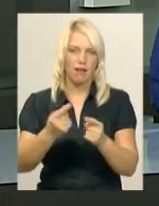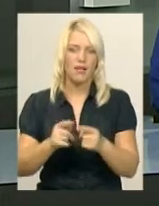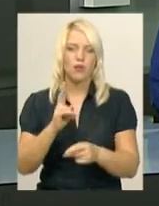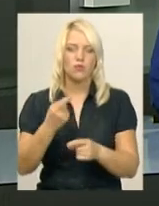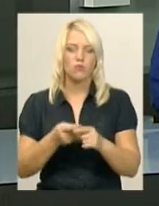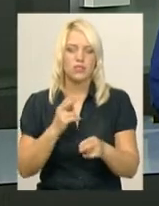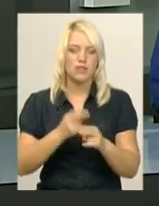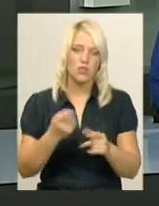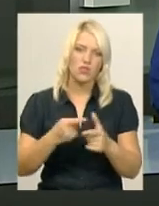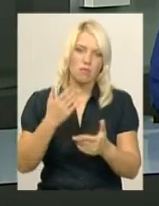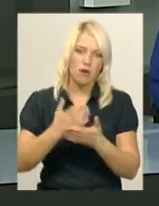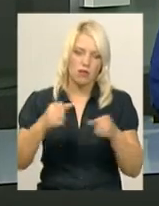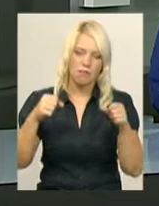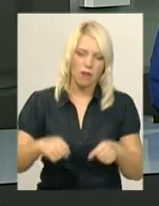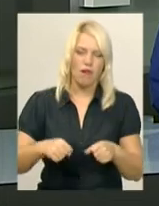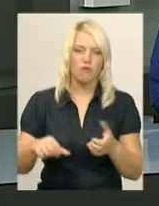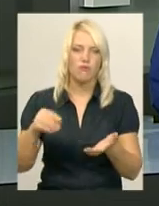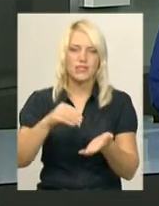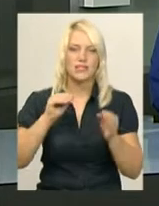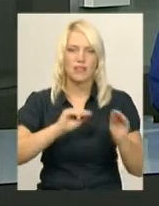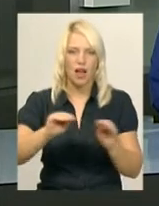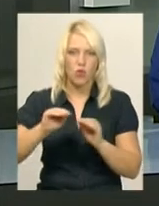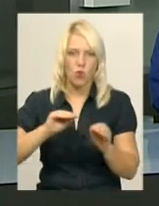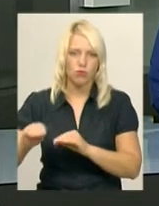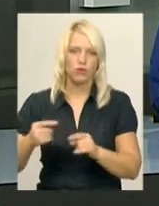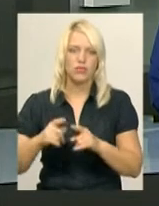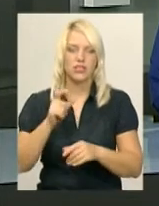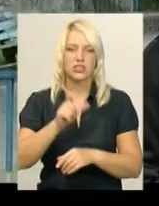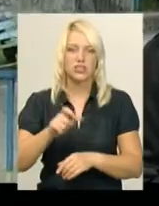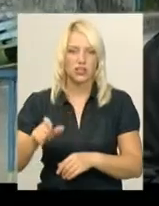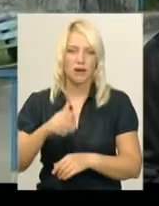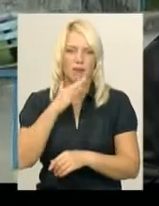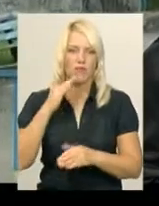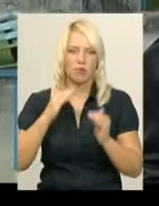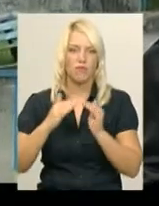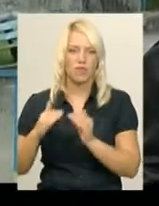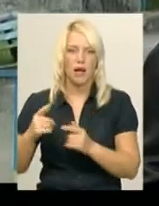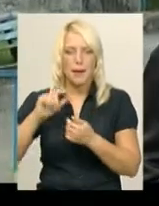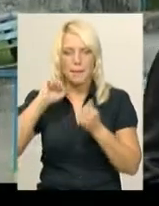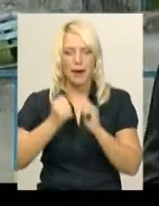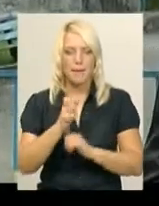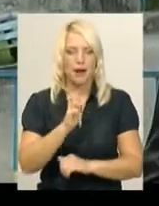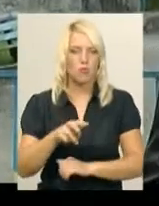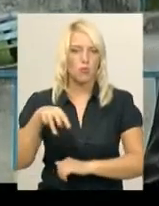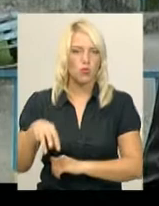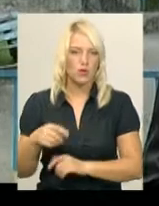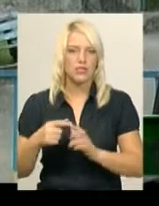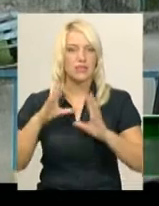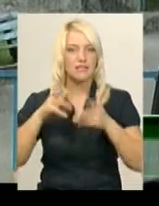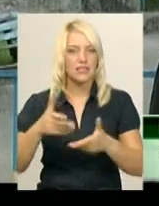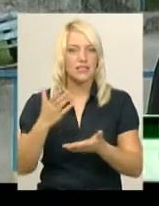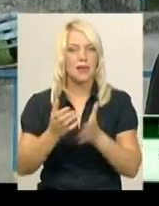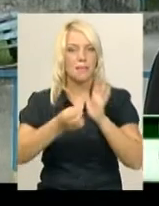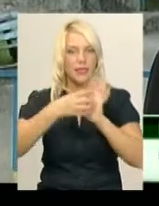право їх встановлювати жителі багатоповерхівок – далі у сюжеті. Пам'ятників барону Мінхаузену у світі більше 15.